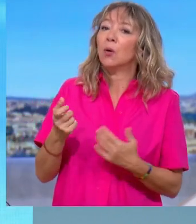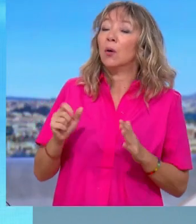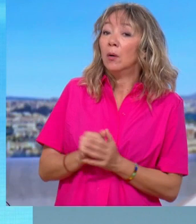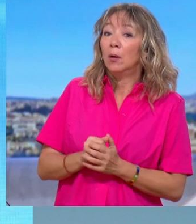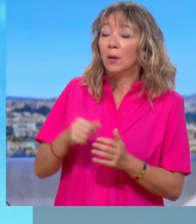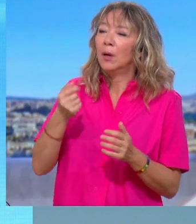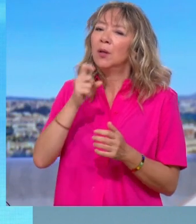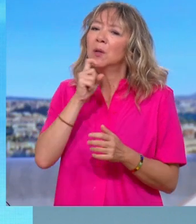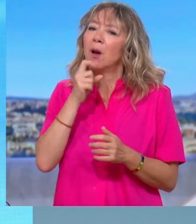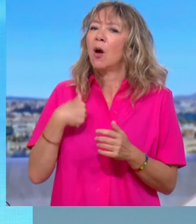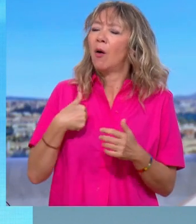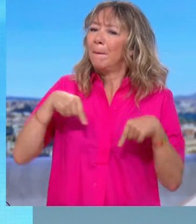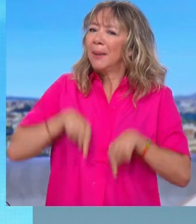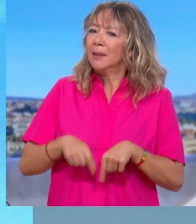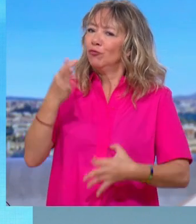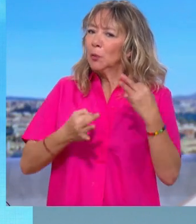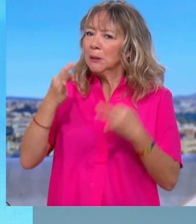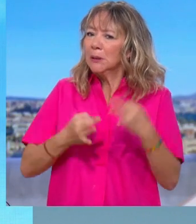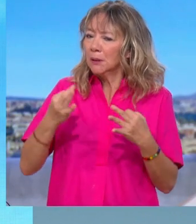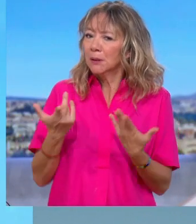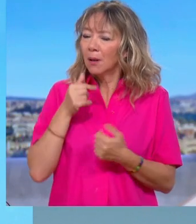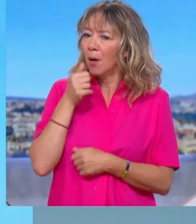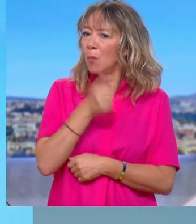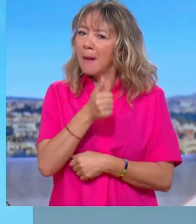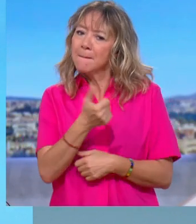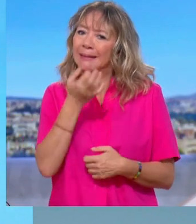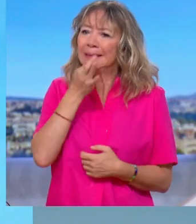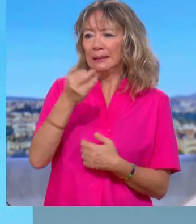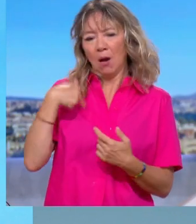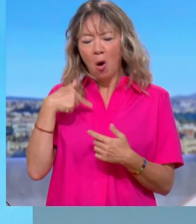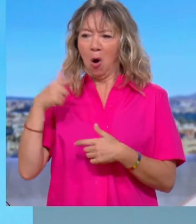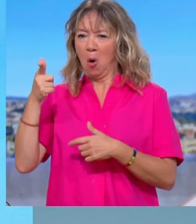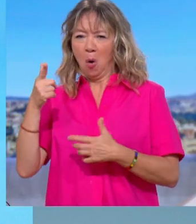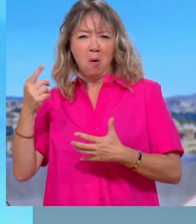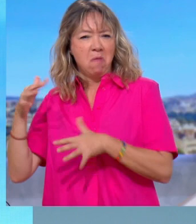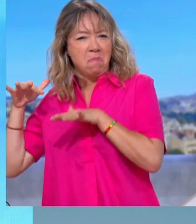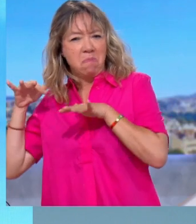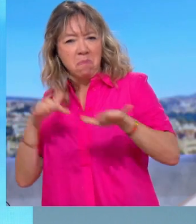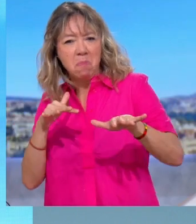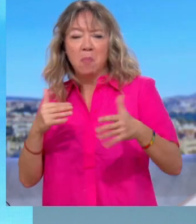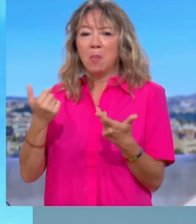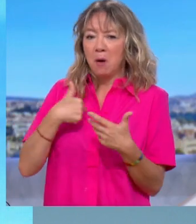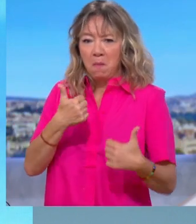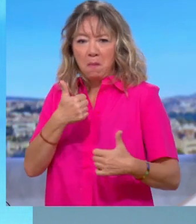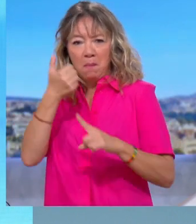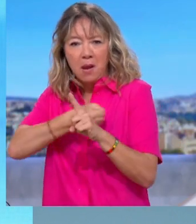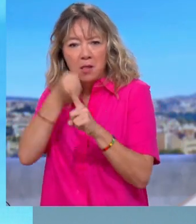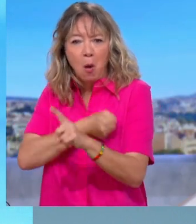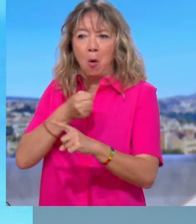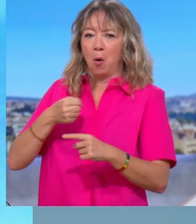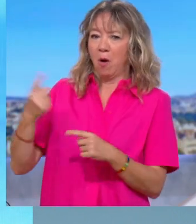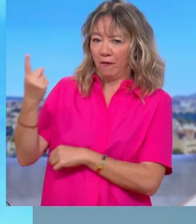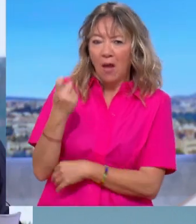journal de 7h30, a expliqué que, je le cite, des hordes de militants venus parfois d'Europe étaient venus en découdre